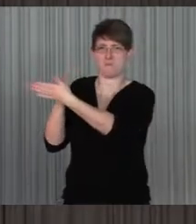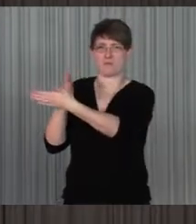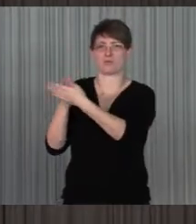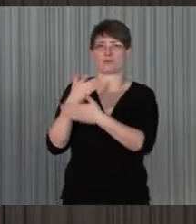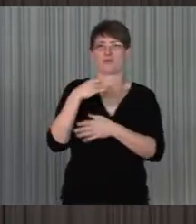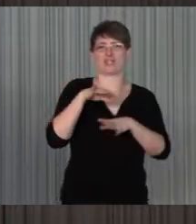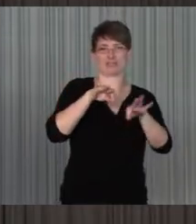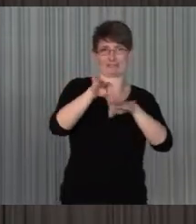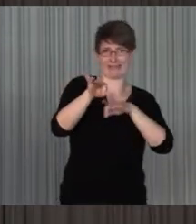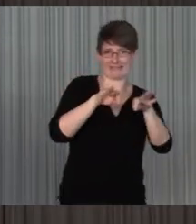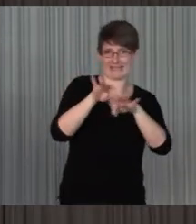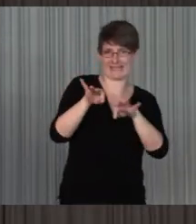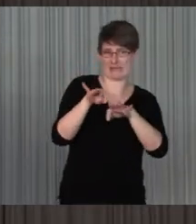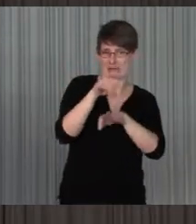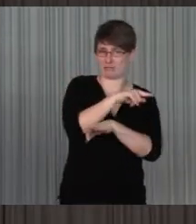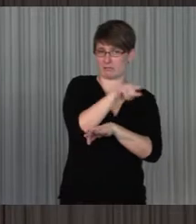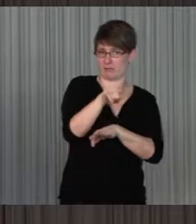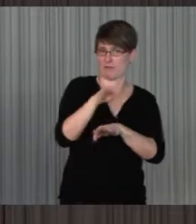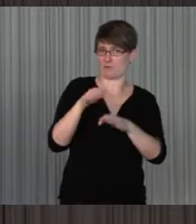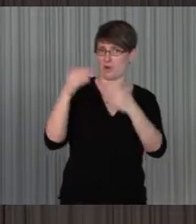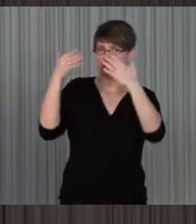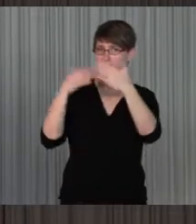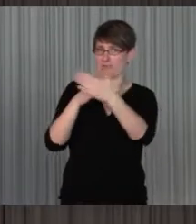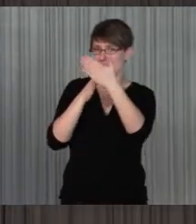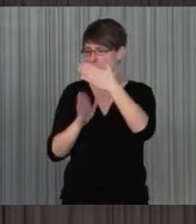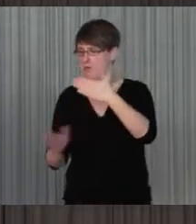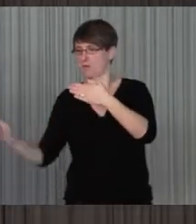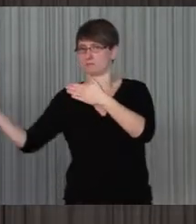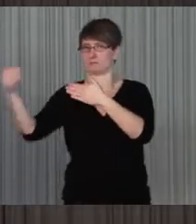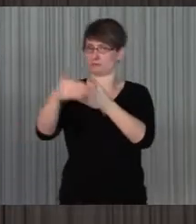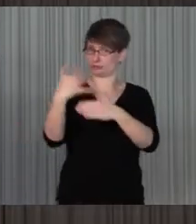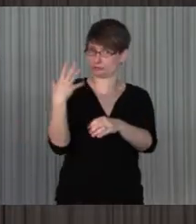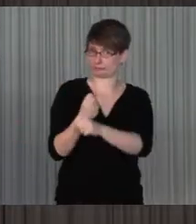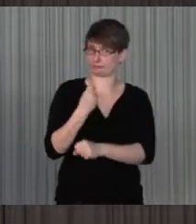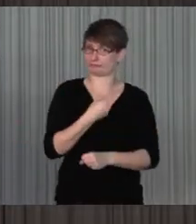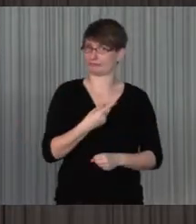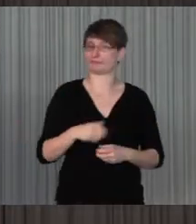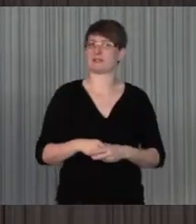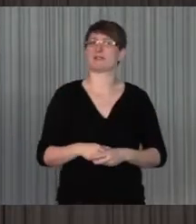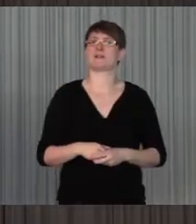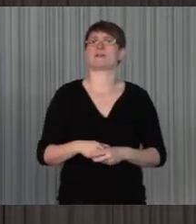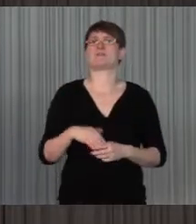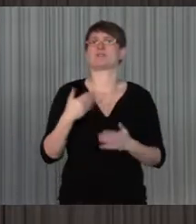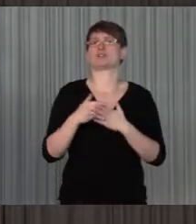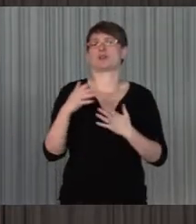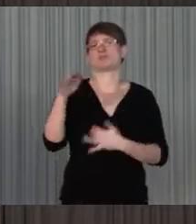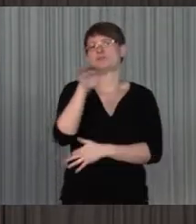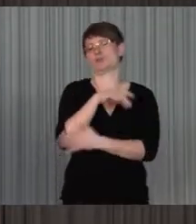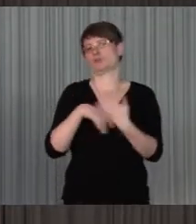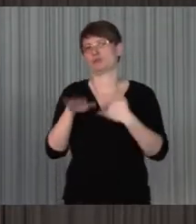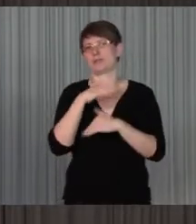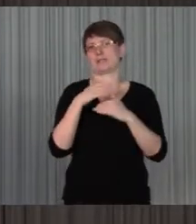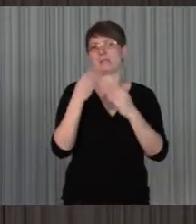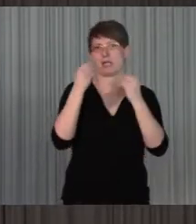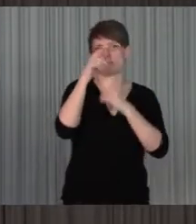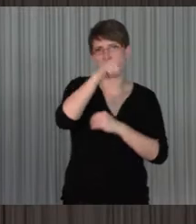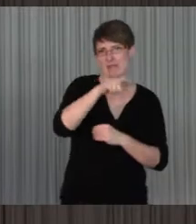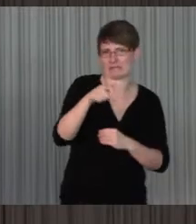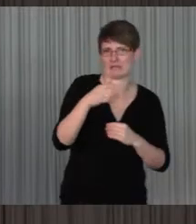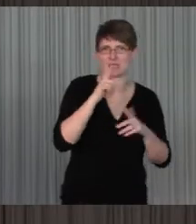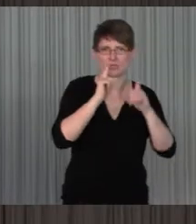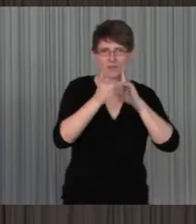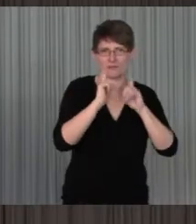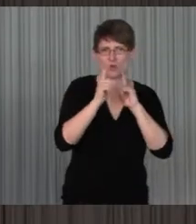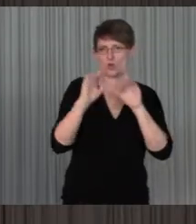Strategien haben, Barrieren auch zu entschiffen. Das ist eine Mischung aus Experteninterviews,